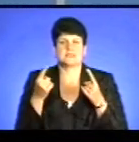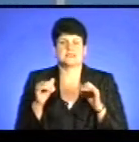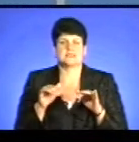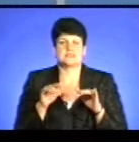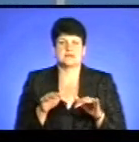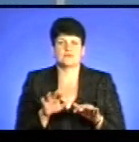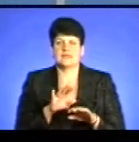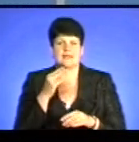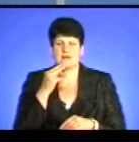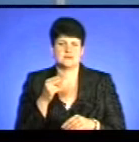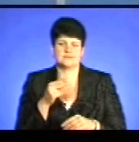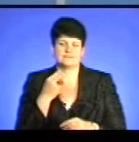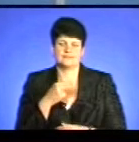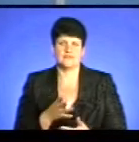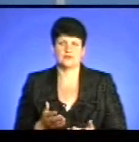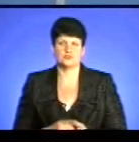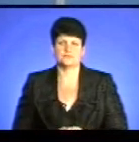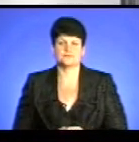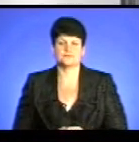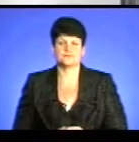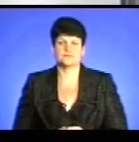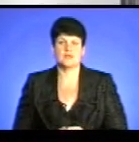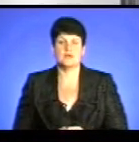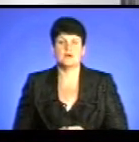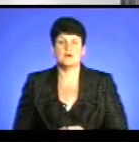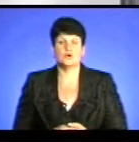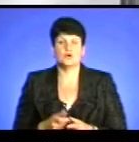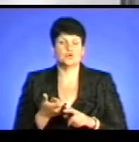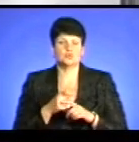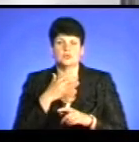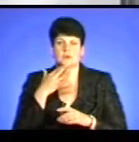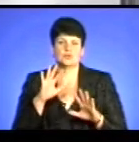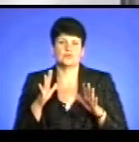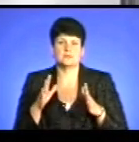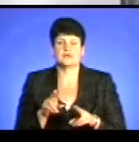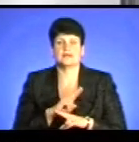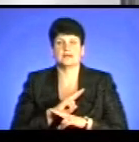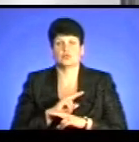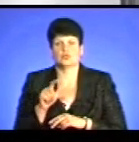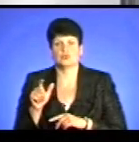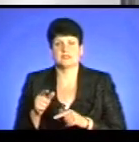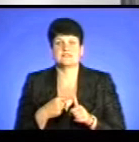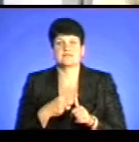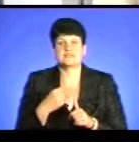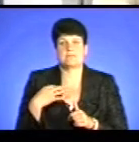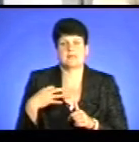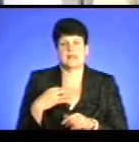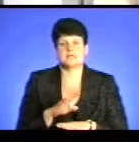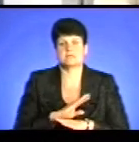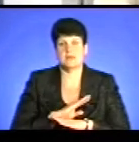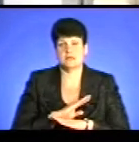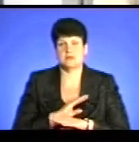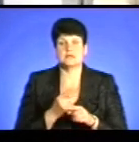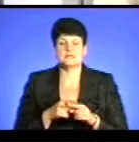ефекту. Ви в тому, що дуже багато в нас випадків гинуть люди, вони називаємо біла смерть. Це тоді, коли